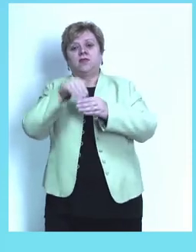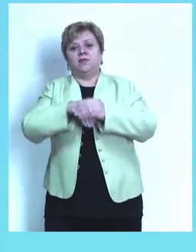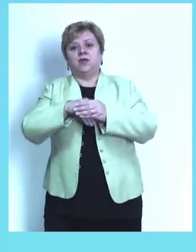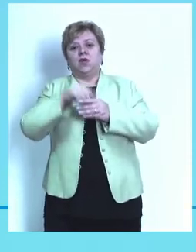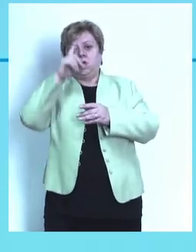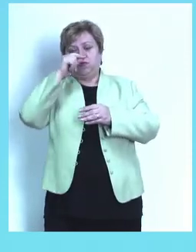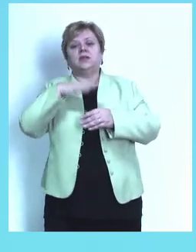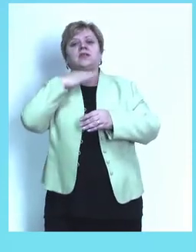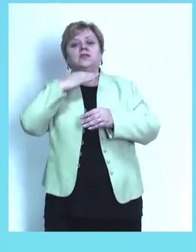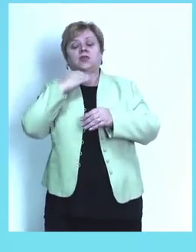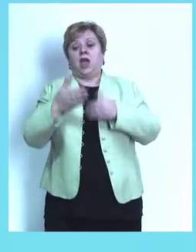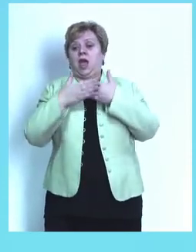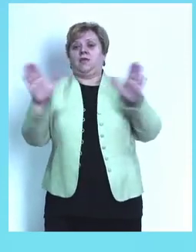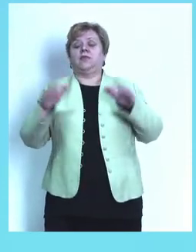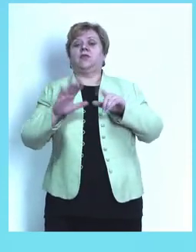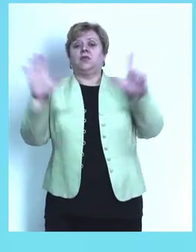u 19 časova.